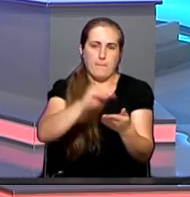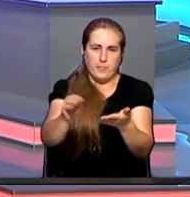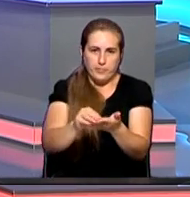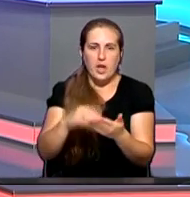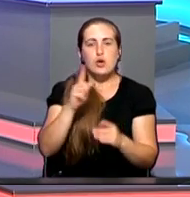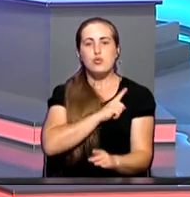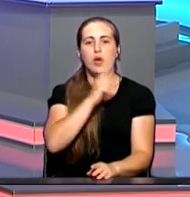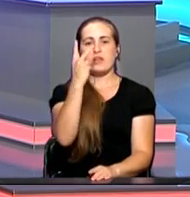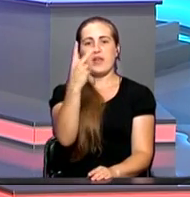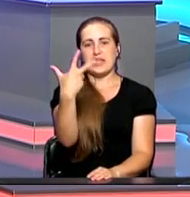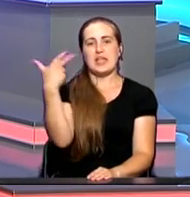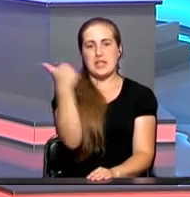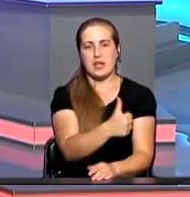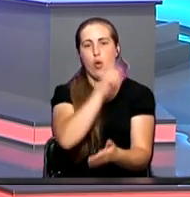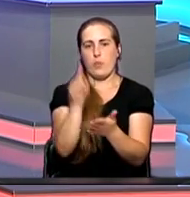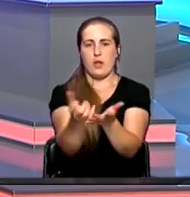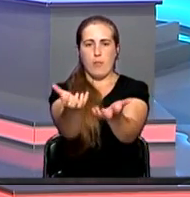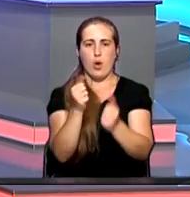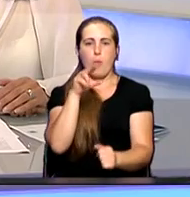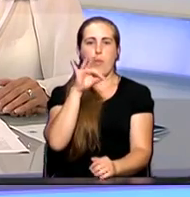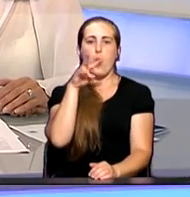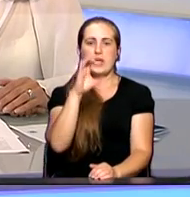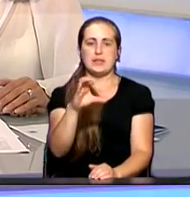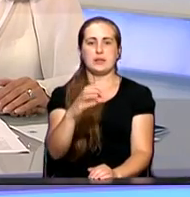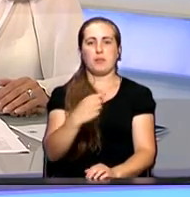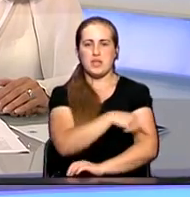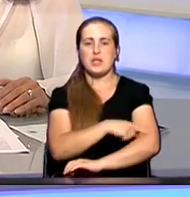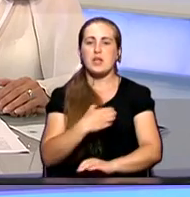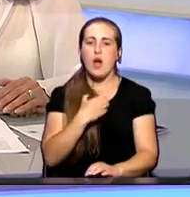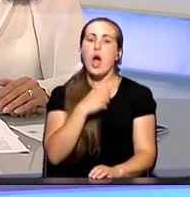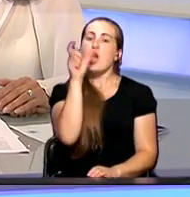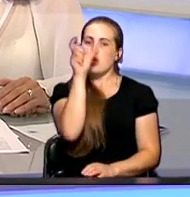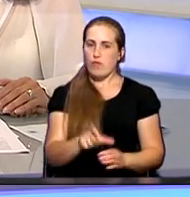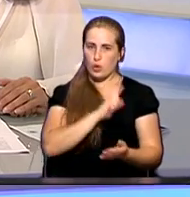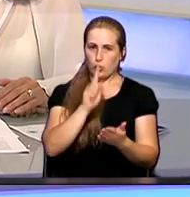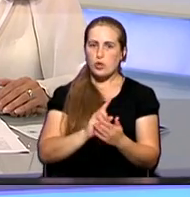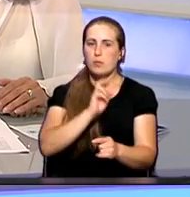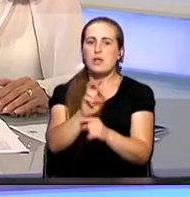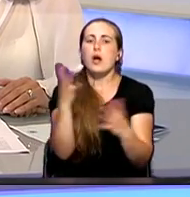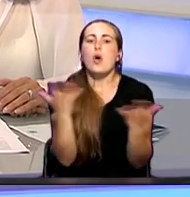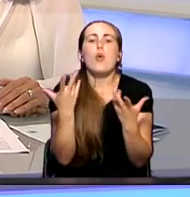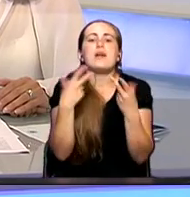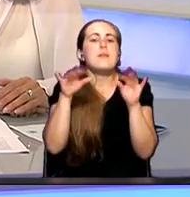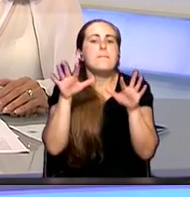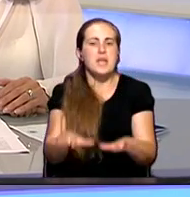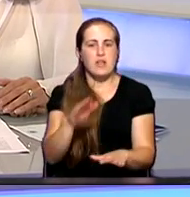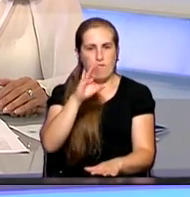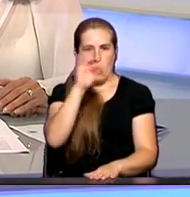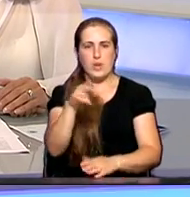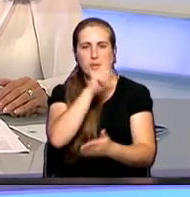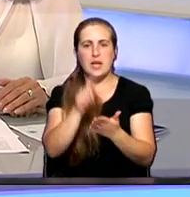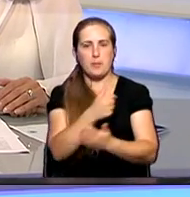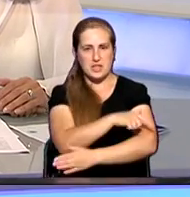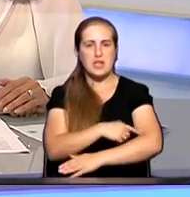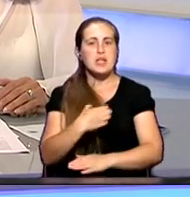получается полис обязательного медицинского страхования. Человек может прийти только в определенное место, в фонд обязательного медицинского